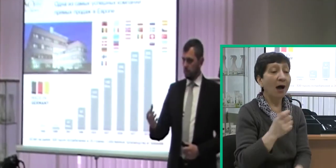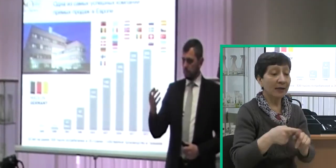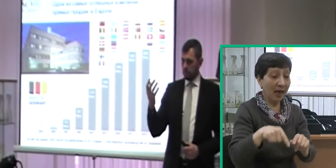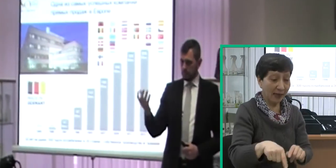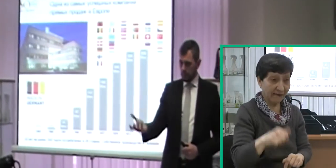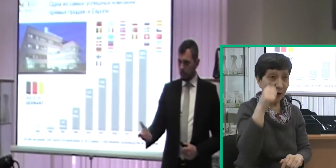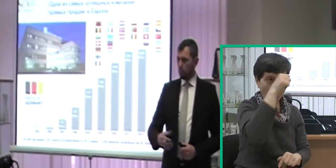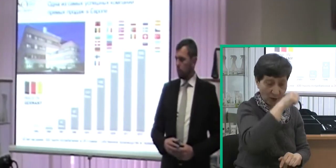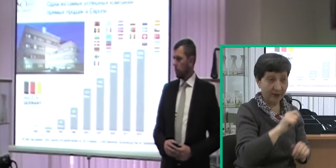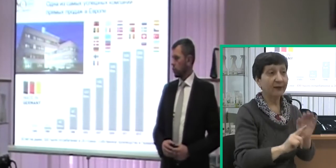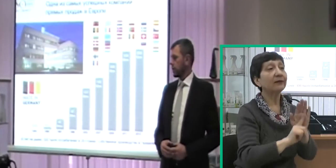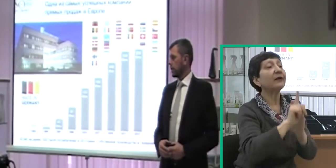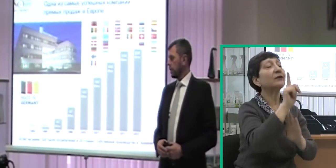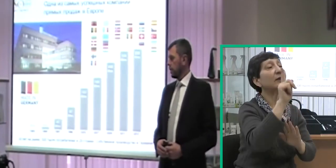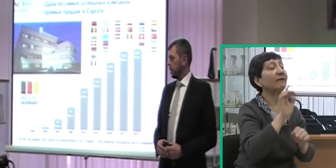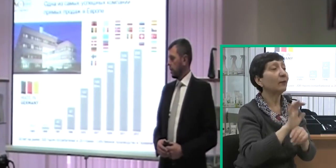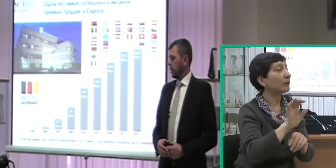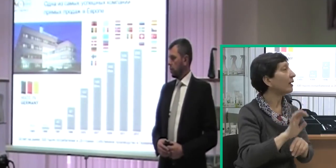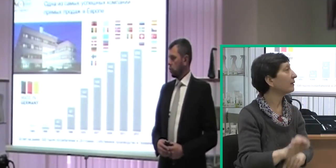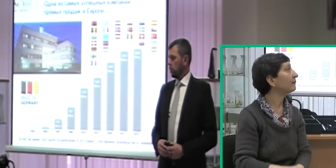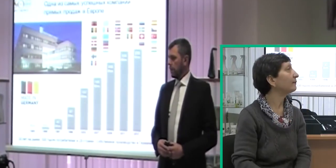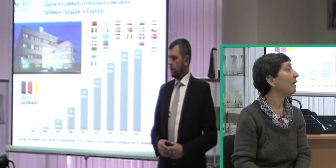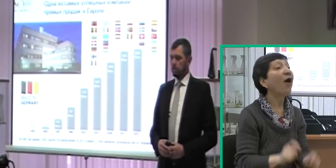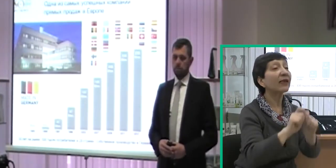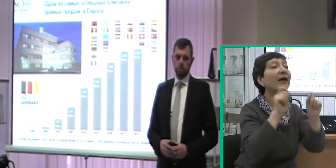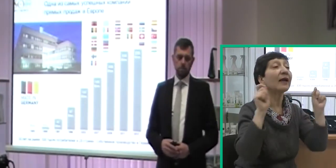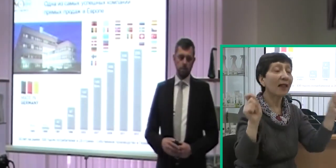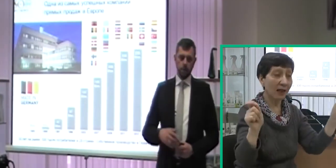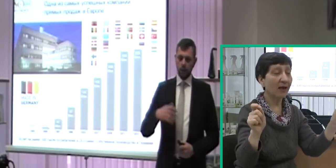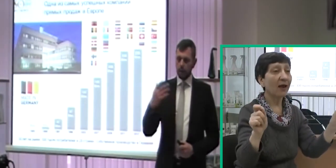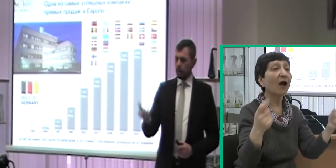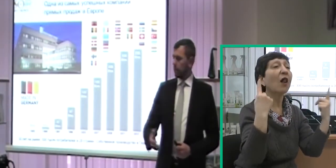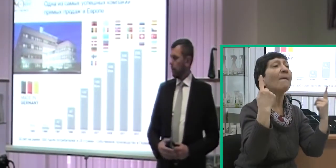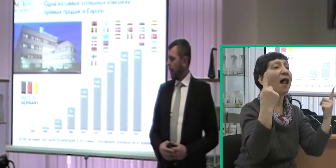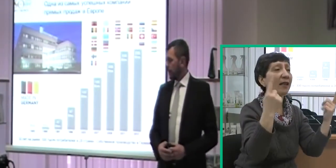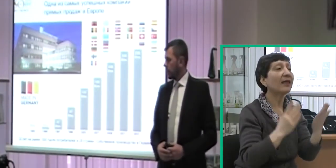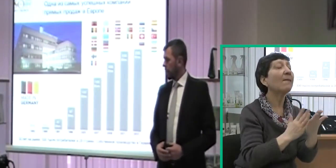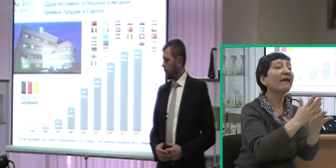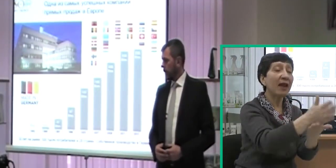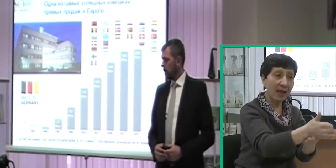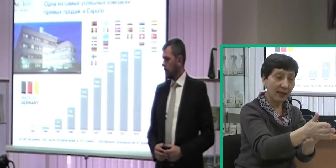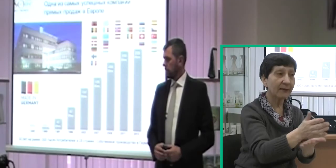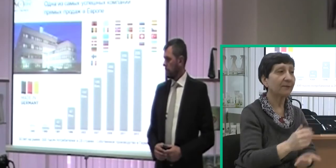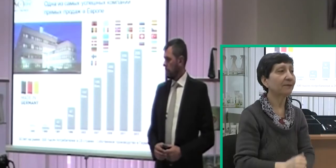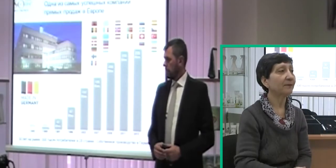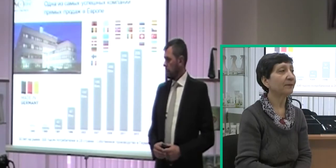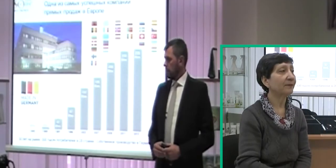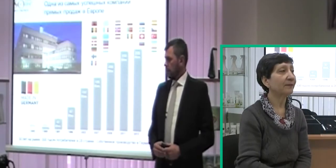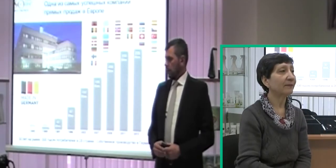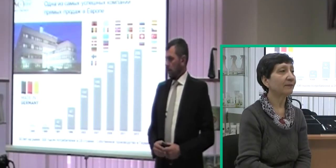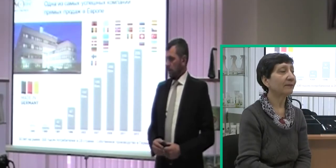А с этого года можно сказать, что мы открыли глобальное направление.